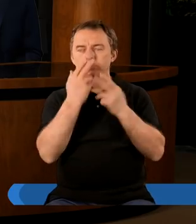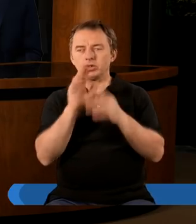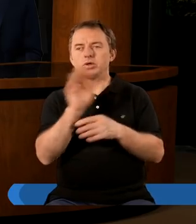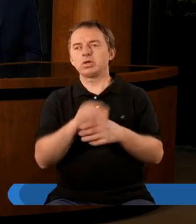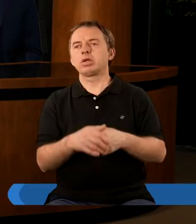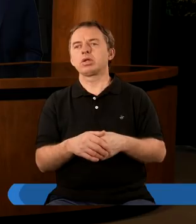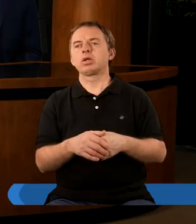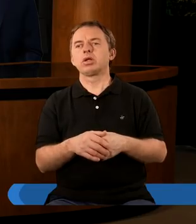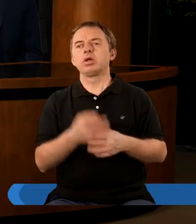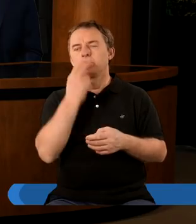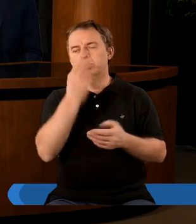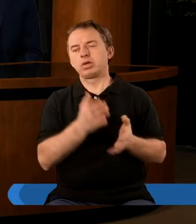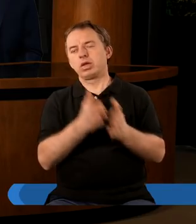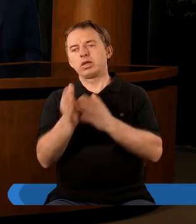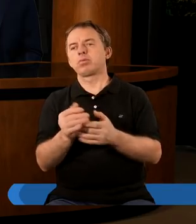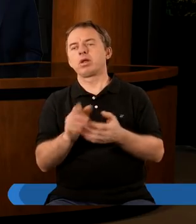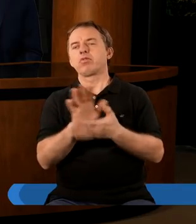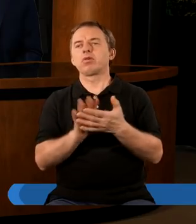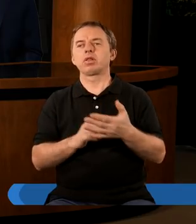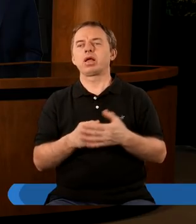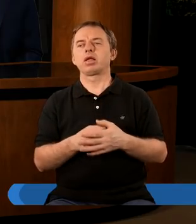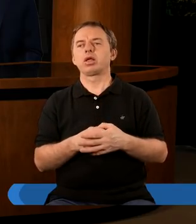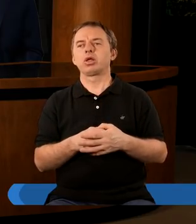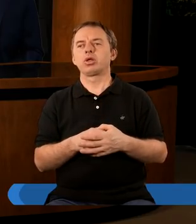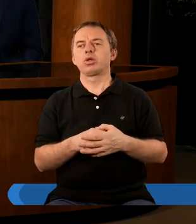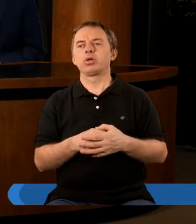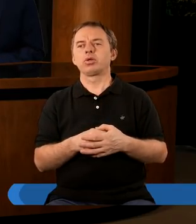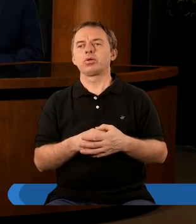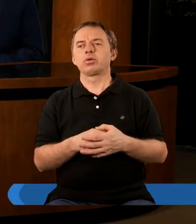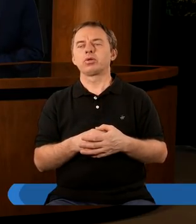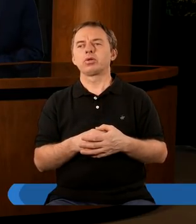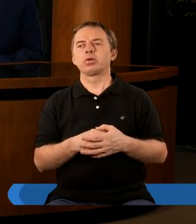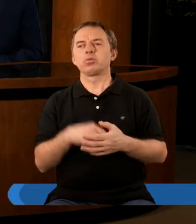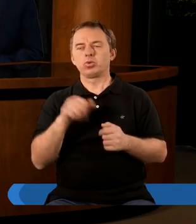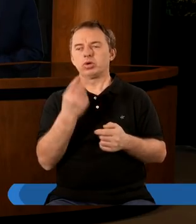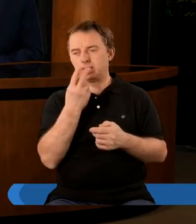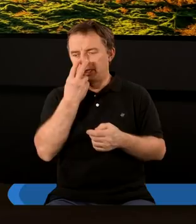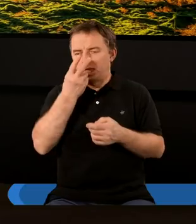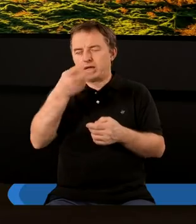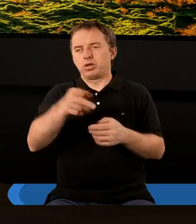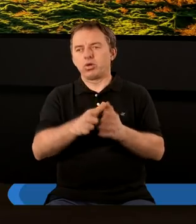żebyśmy właśnie popatrzyli, co ten zwój mógłby też zawrzeć, prawda?